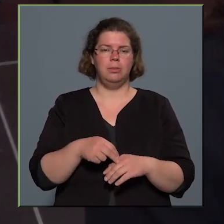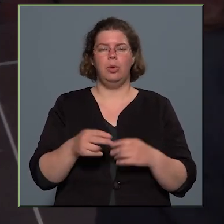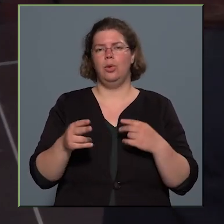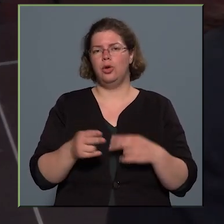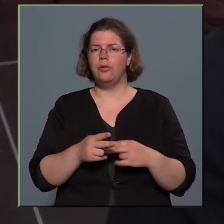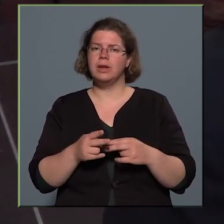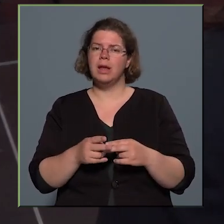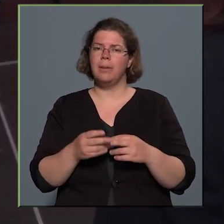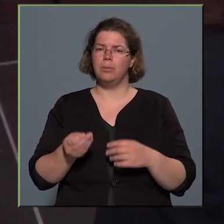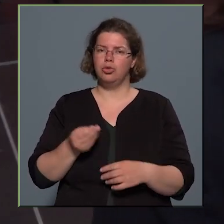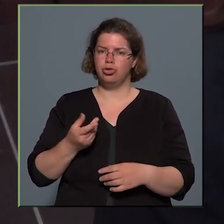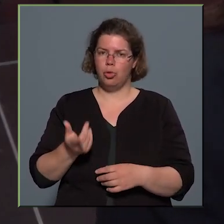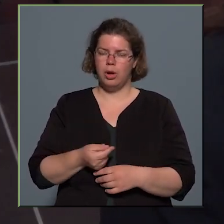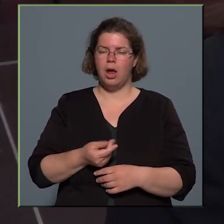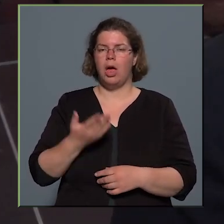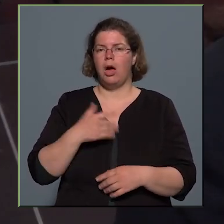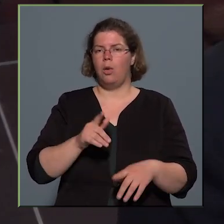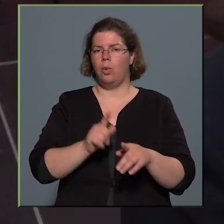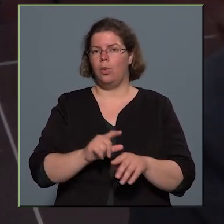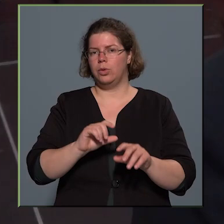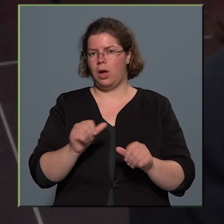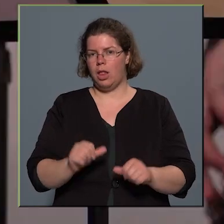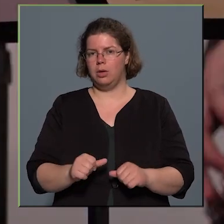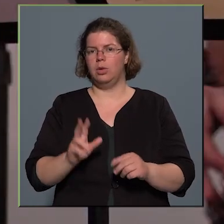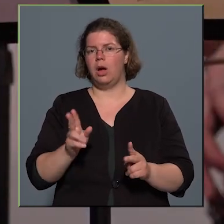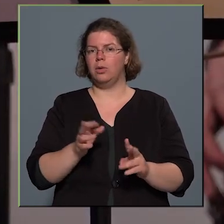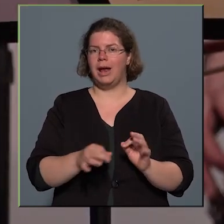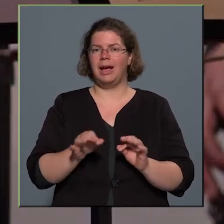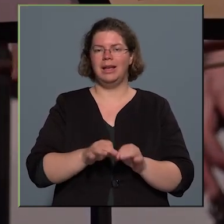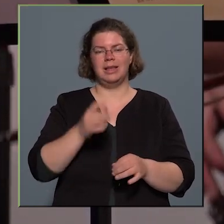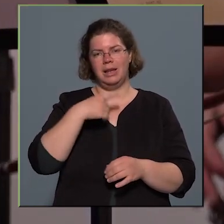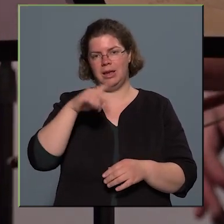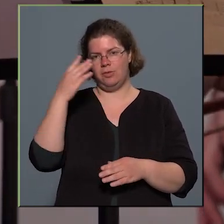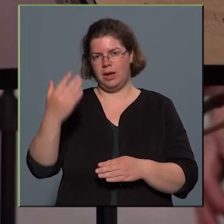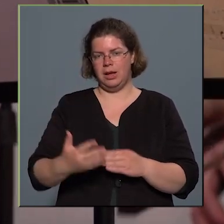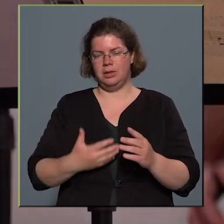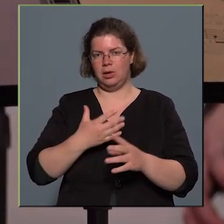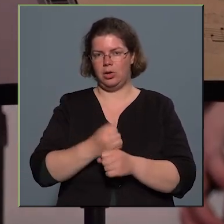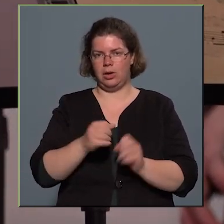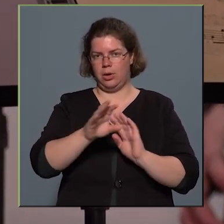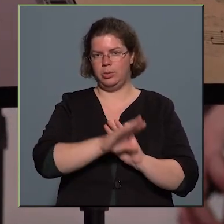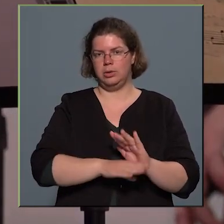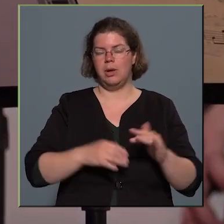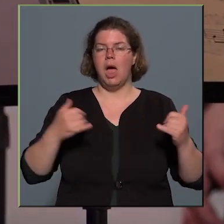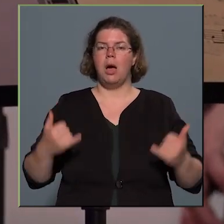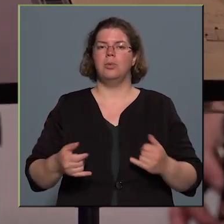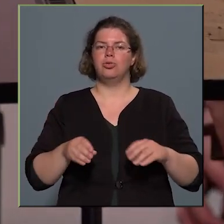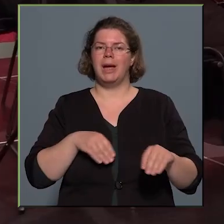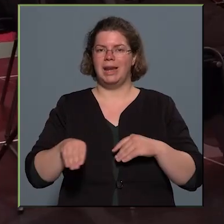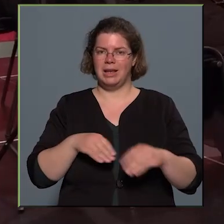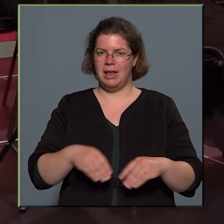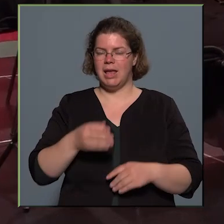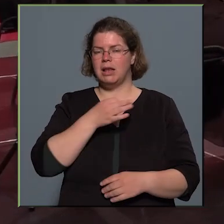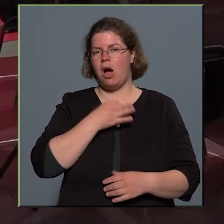műsorral, és ha úgy alakul, akár egészen évfél itt tartunk a programok. A most megrendezett hangversenyen egy